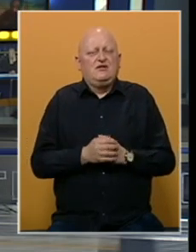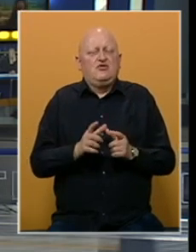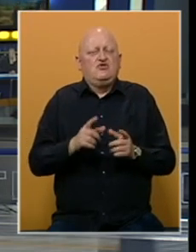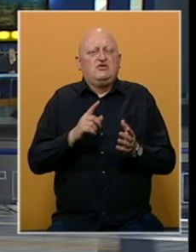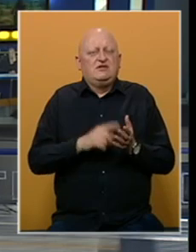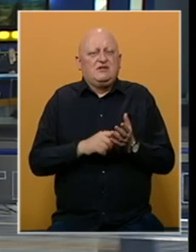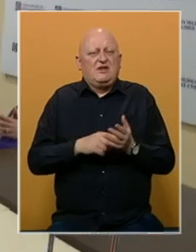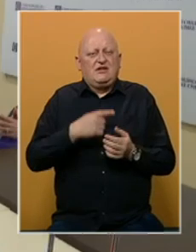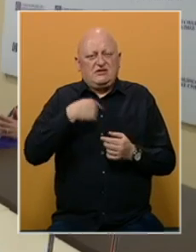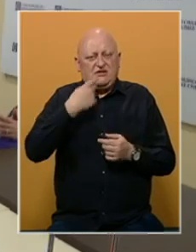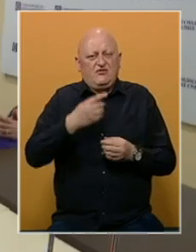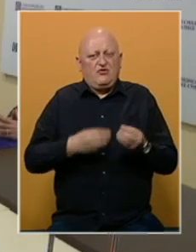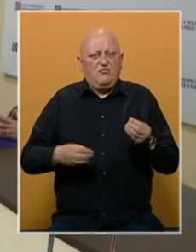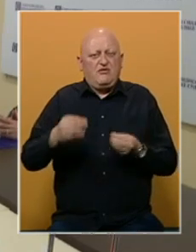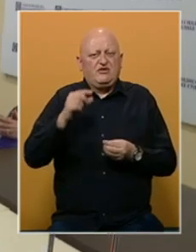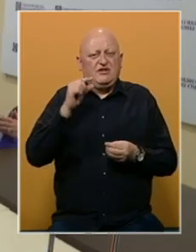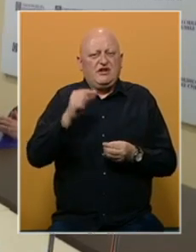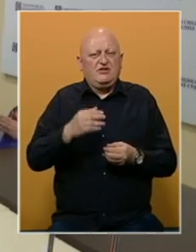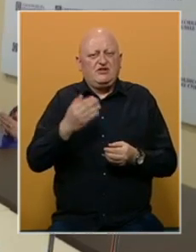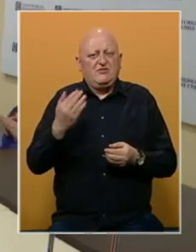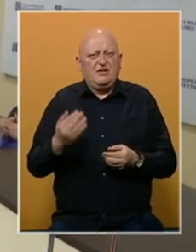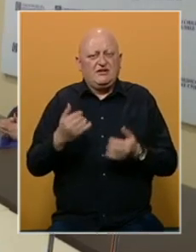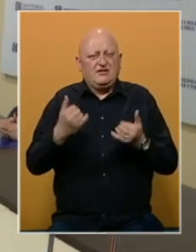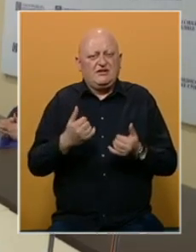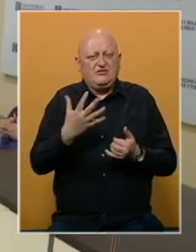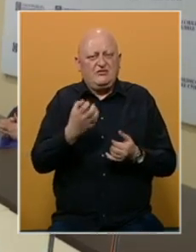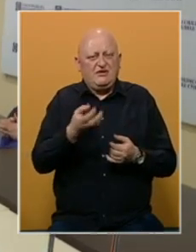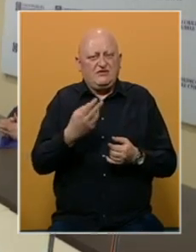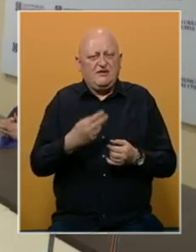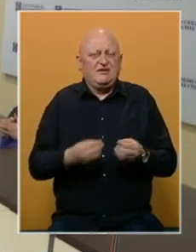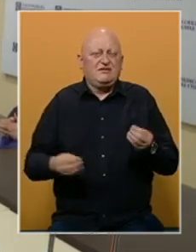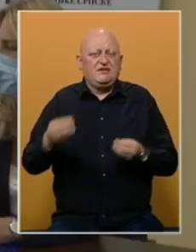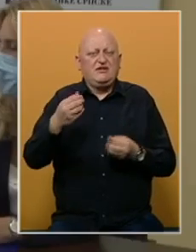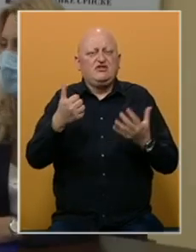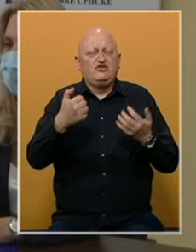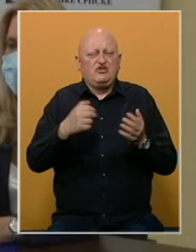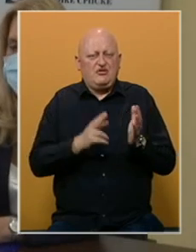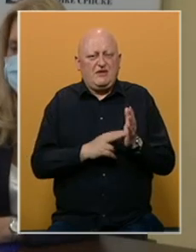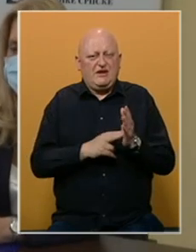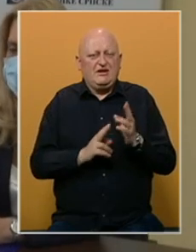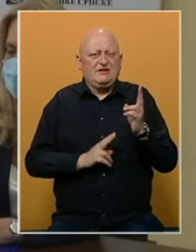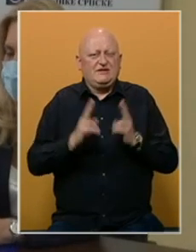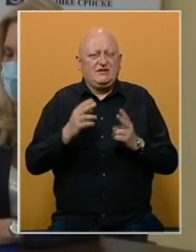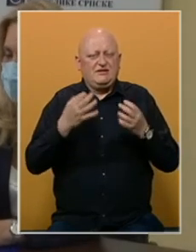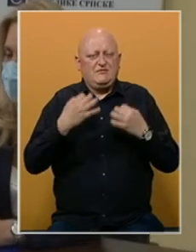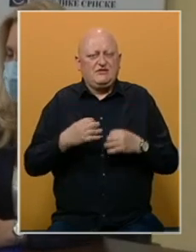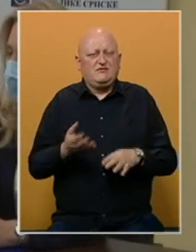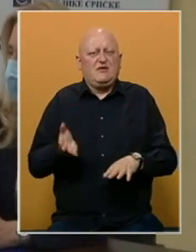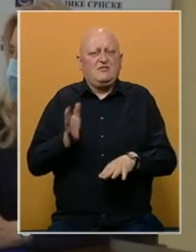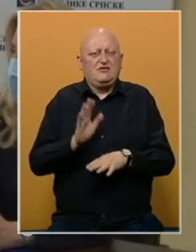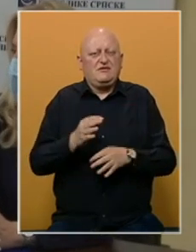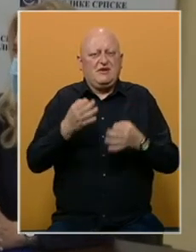U sindikatu zagovaraju i povećanje najniže plate sa sadašnjih 520 na 600 maraka. Sjednici